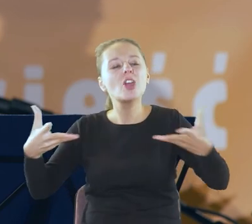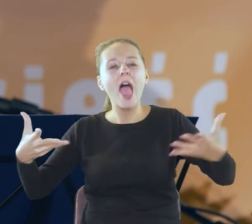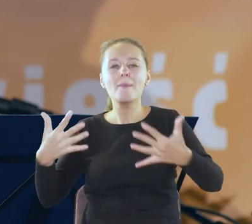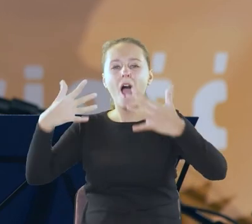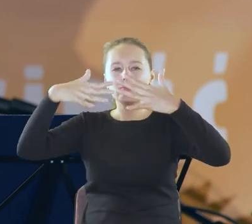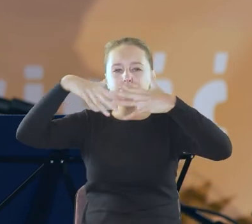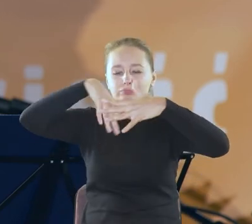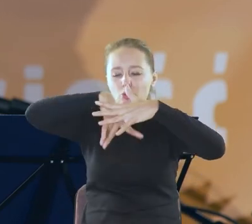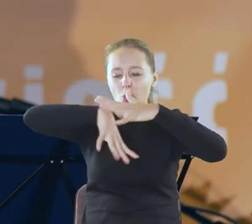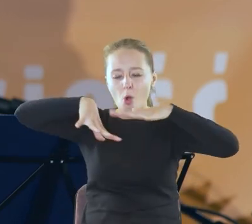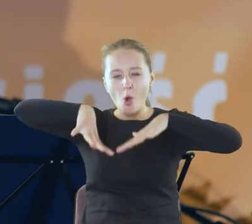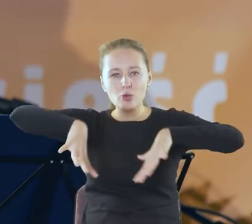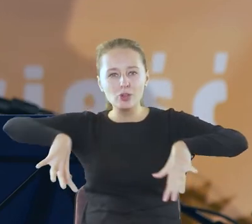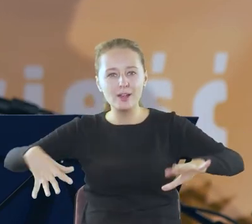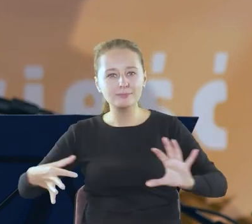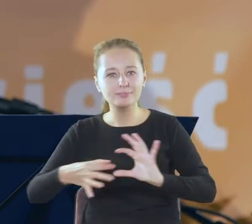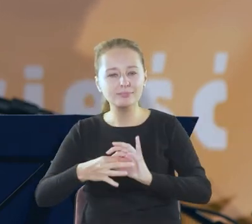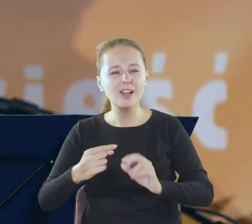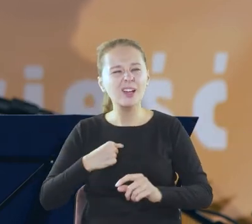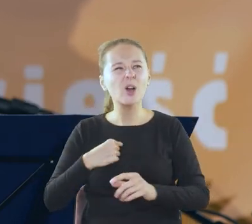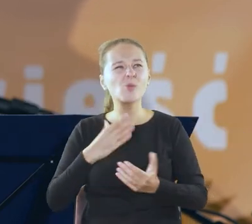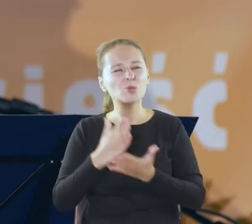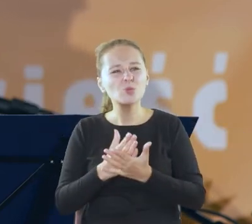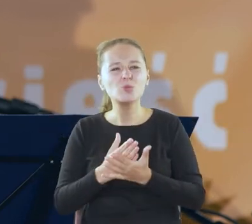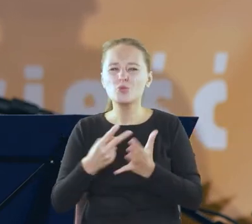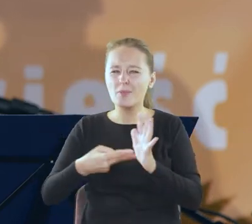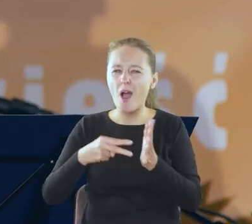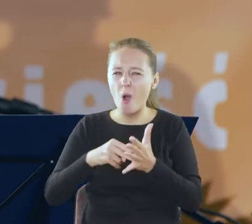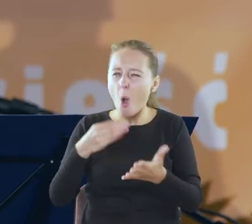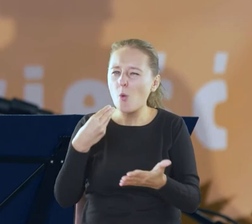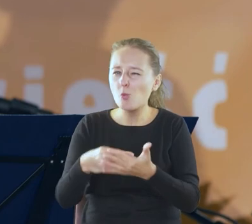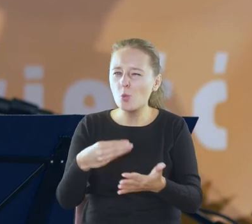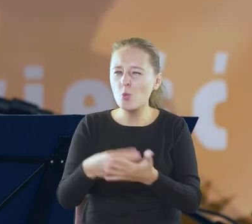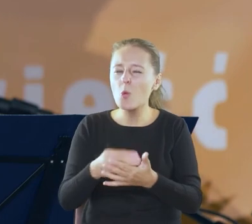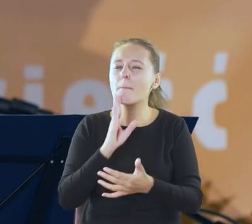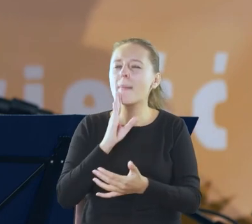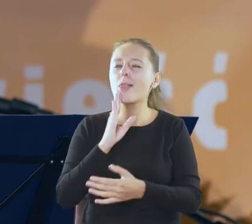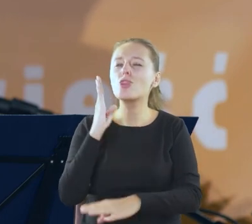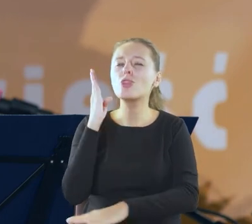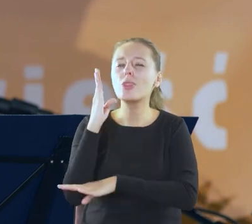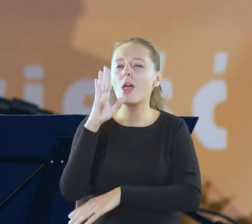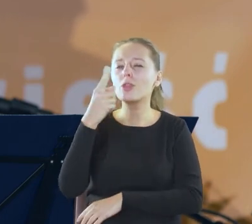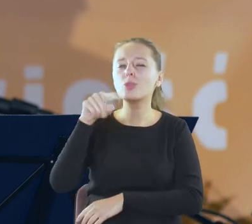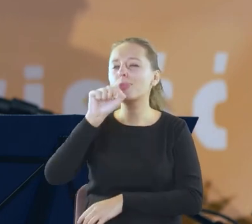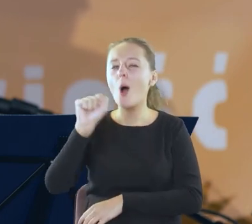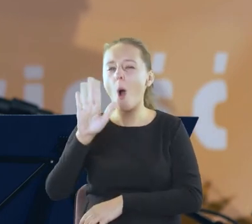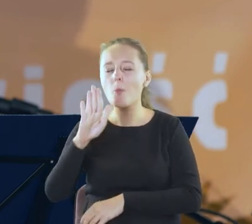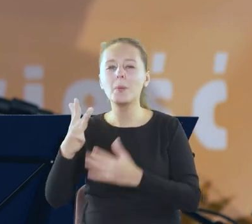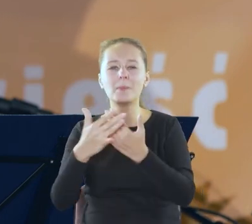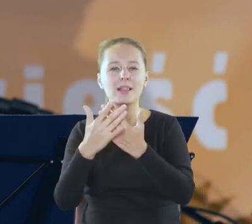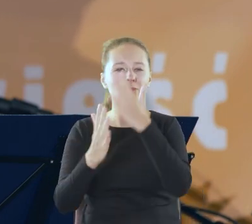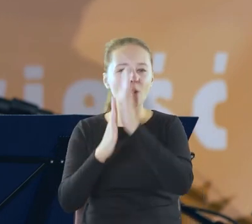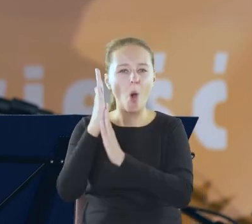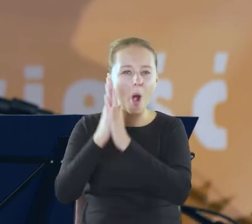miałam zamiar kiedyś układać się, traktować okupno takiego dębu, gdzieś na skraju lasu,